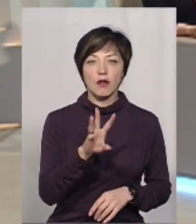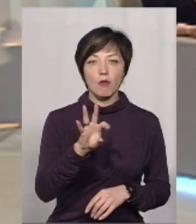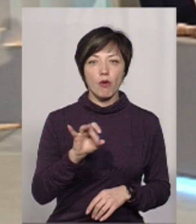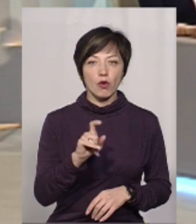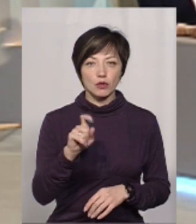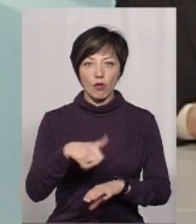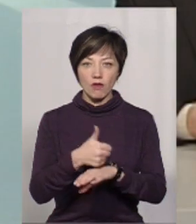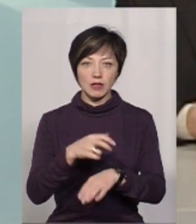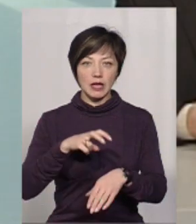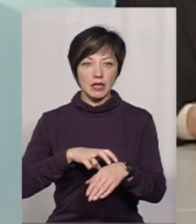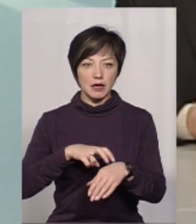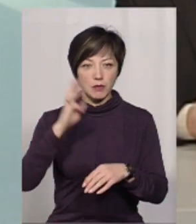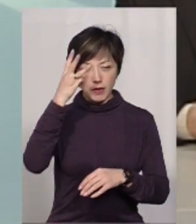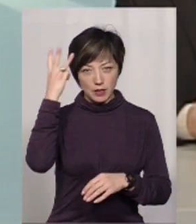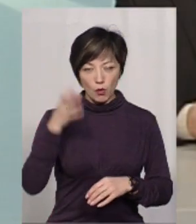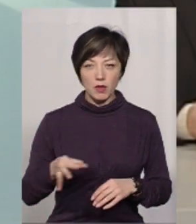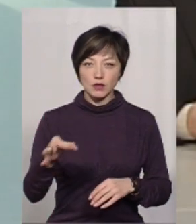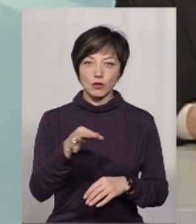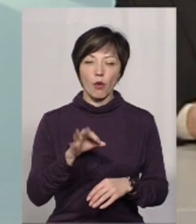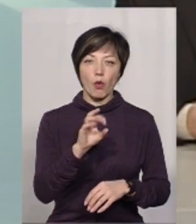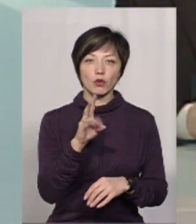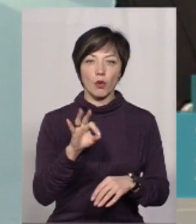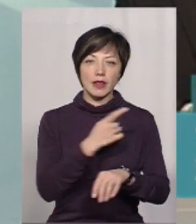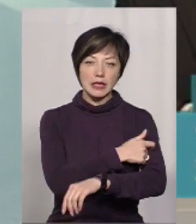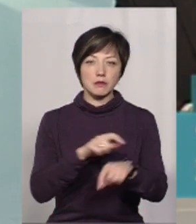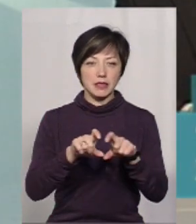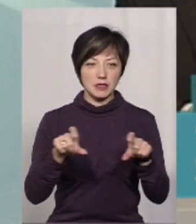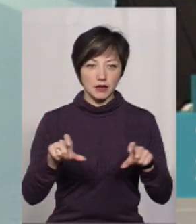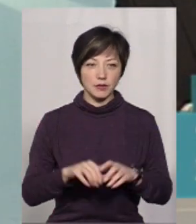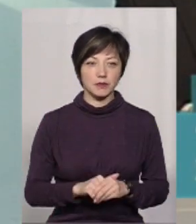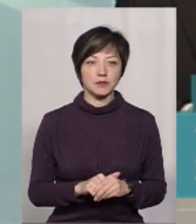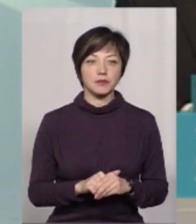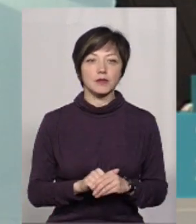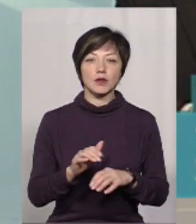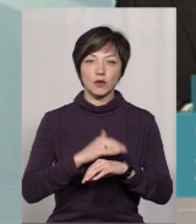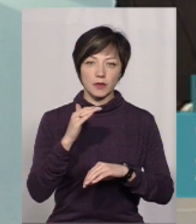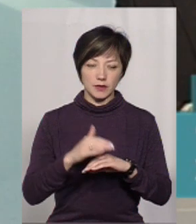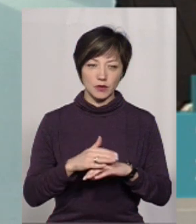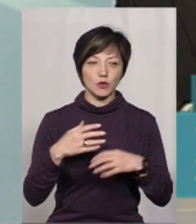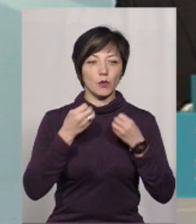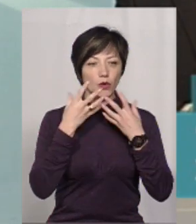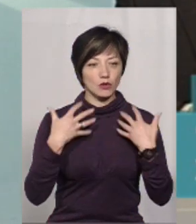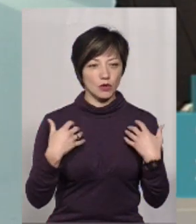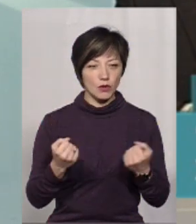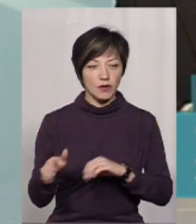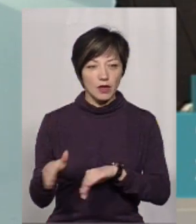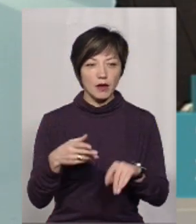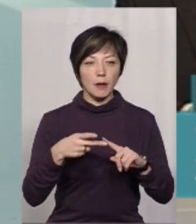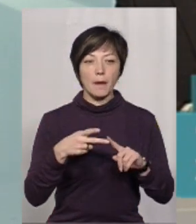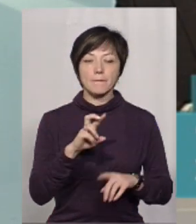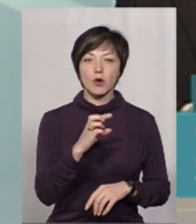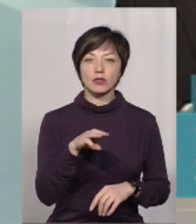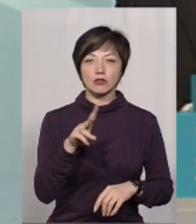Мороз, головний лікар Хмельницького обласного онкологічного диспансеру. Доброго здоров'я. І Борис Ткач,